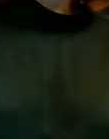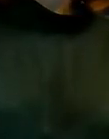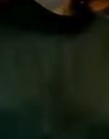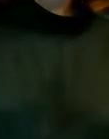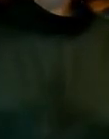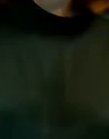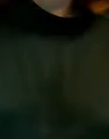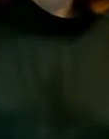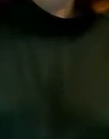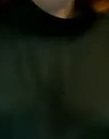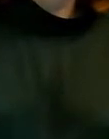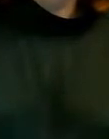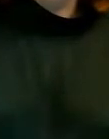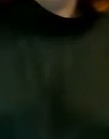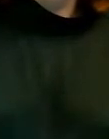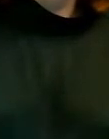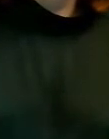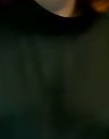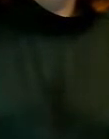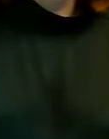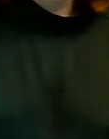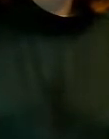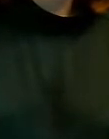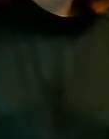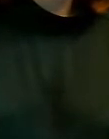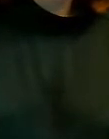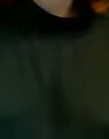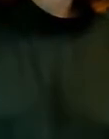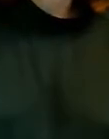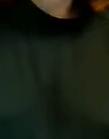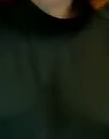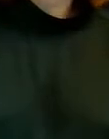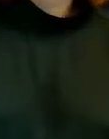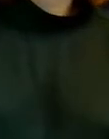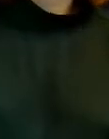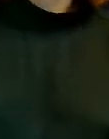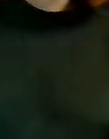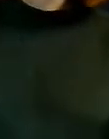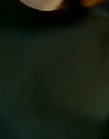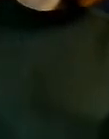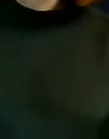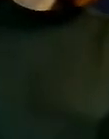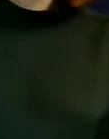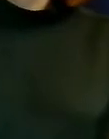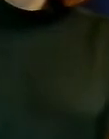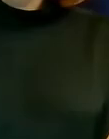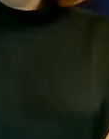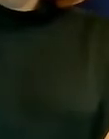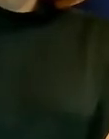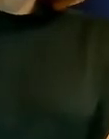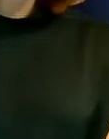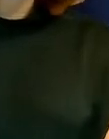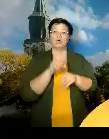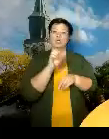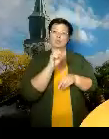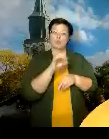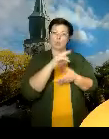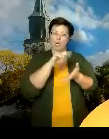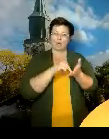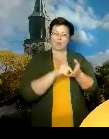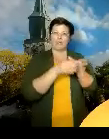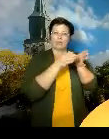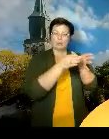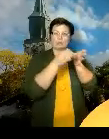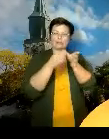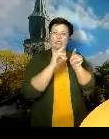Sitten näistä Turun tartunnoista nyt tämä viikkokoonti. Meillä on ollut kaupungin yksiköissä nyt joitakin